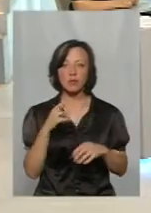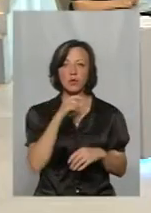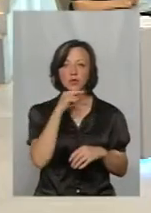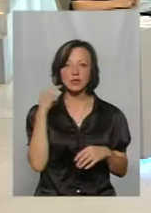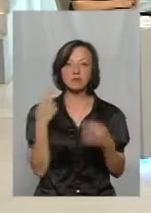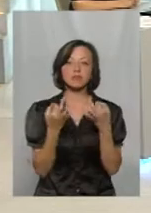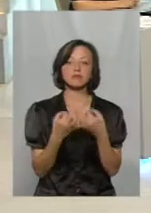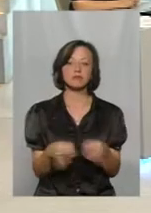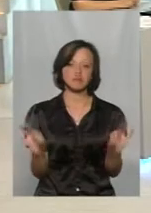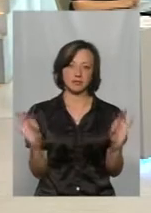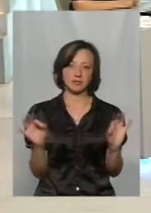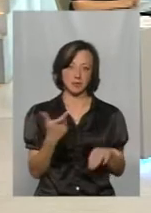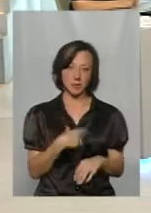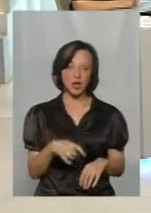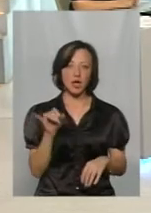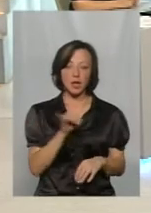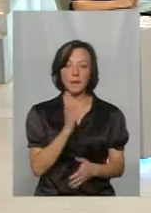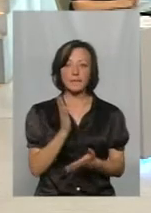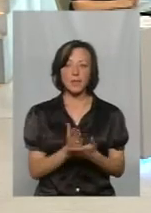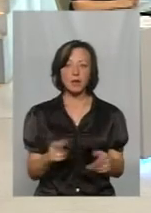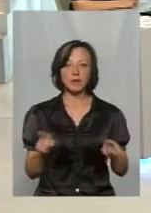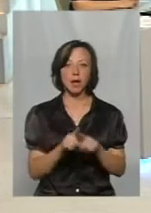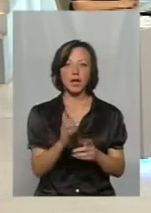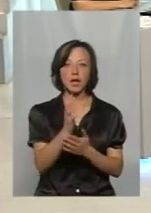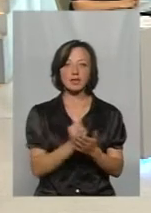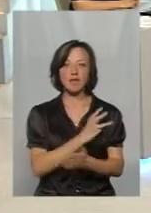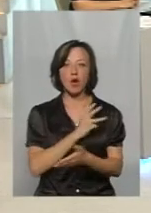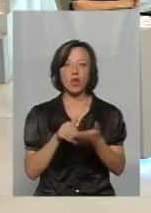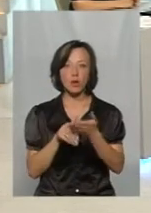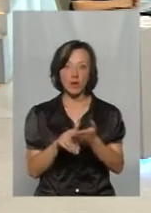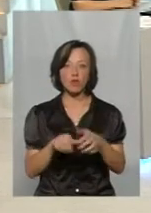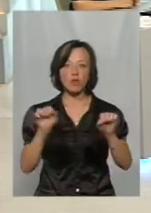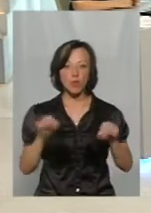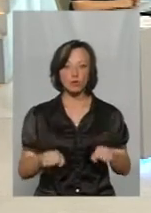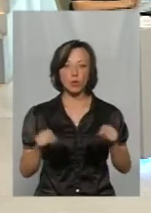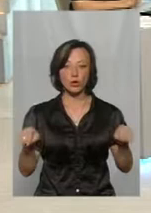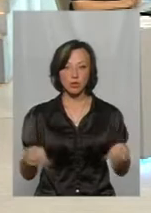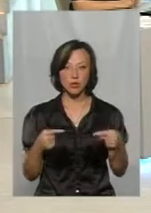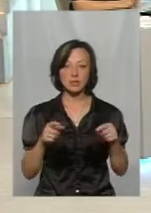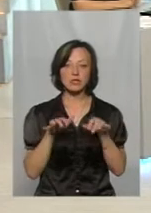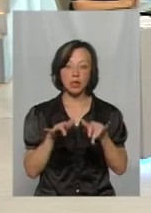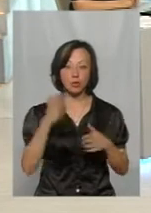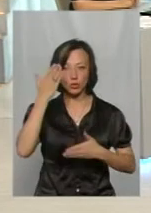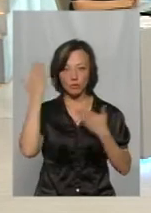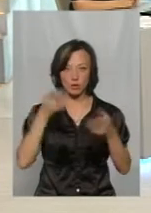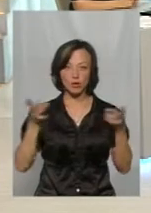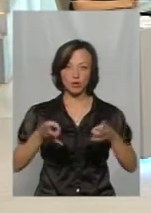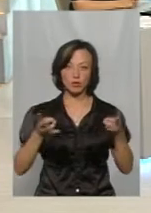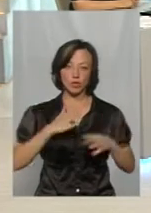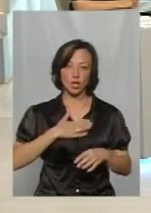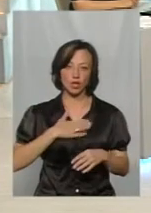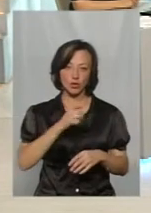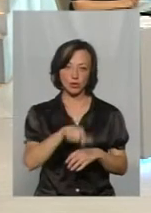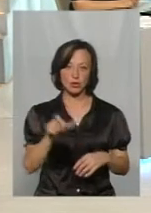розкріпостілість, і ми вже маємо такий резерв волонтерів, якими ми можемо організовувати заходи дозвілля, які потребують наші